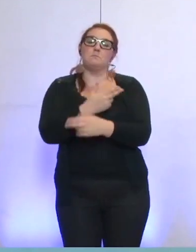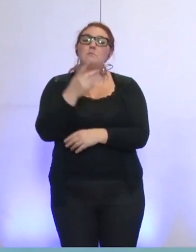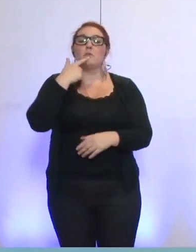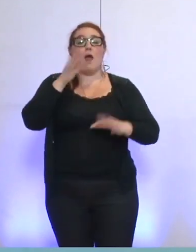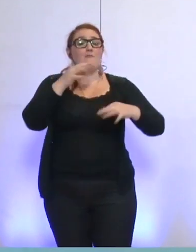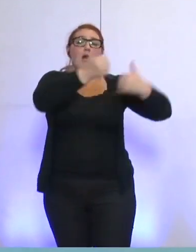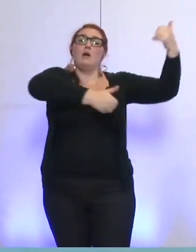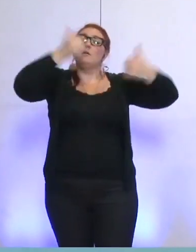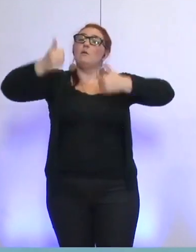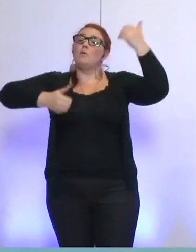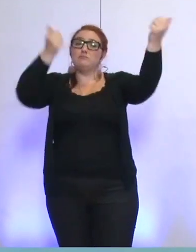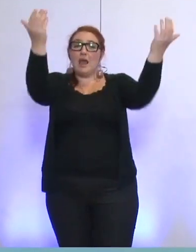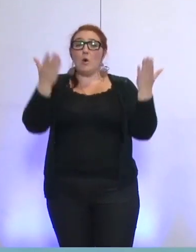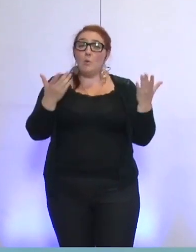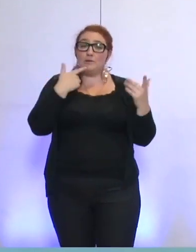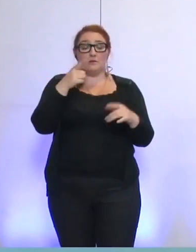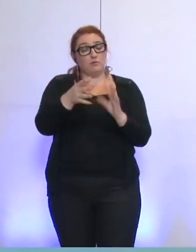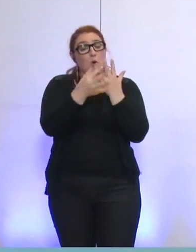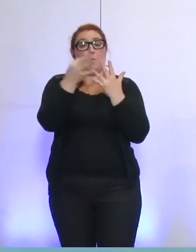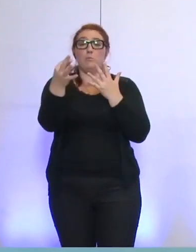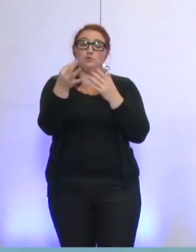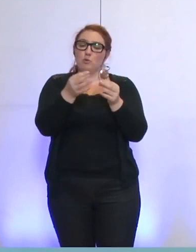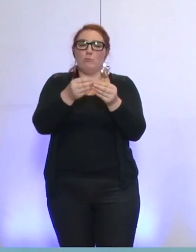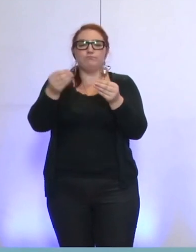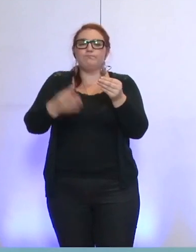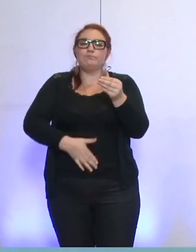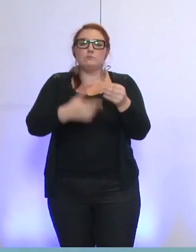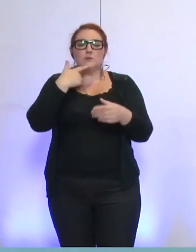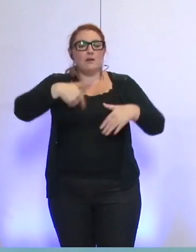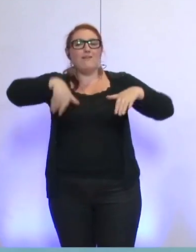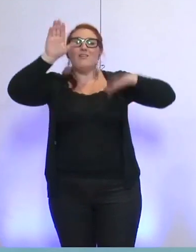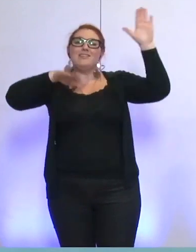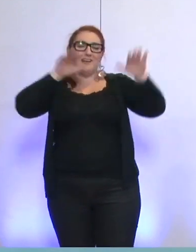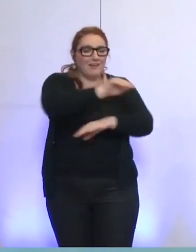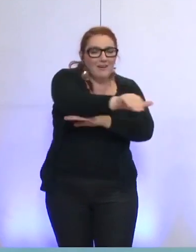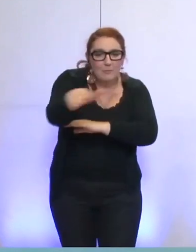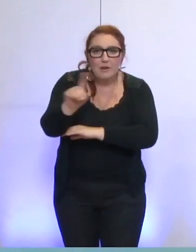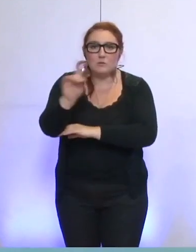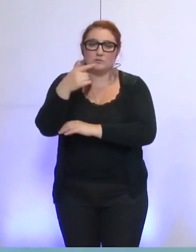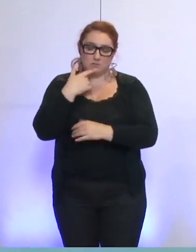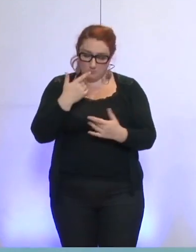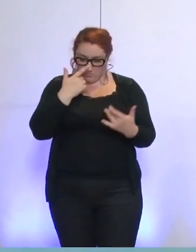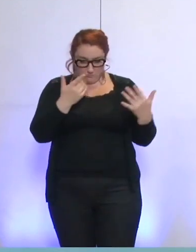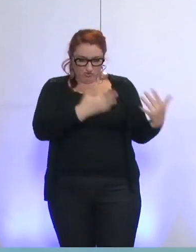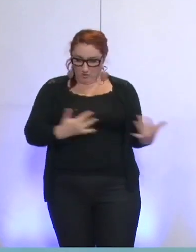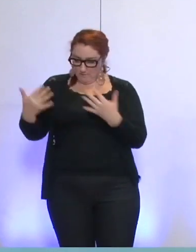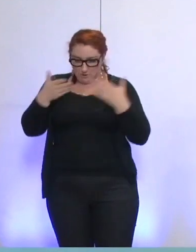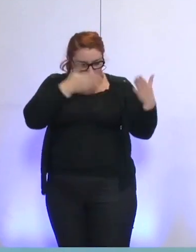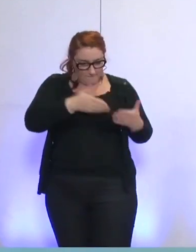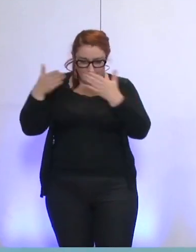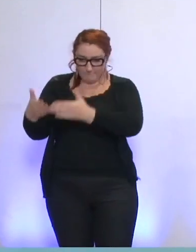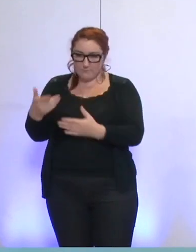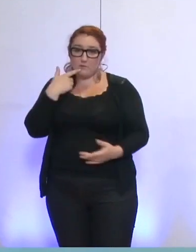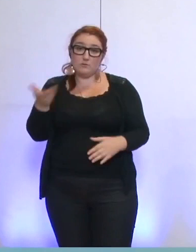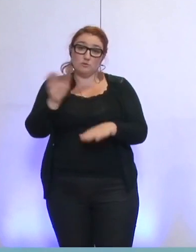exercer cette option et de ne pas revenir vers les candidats, laissant place à un choix purement quantitatif et de fait la place au moins-disant social,